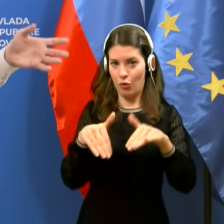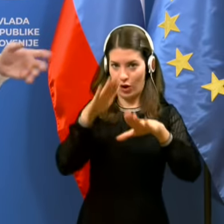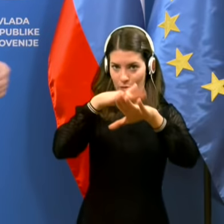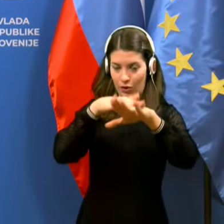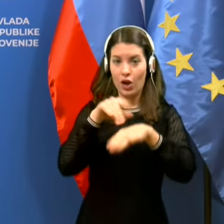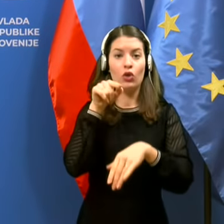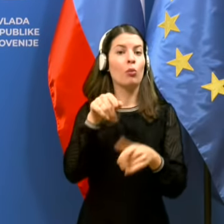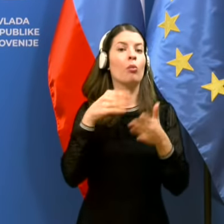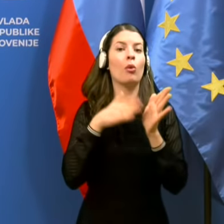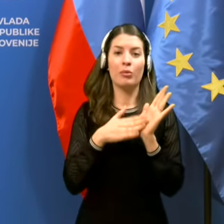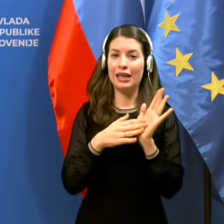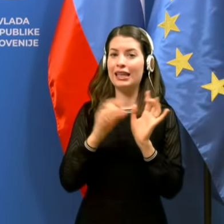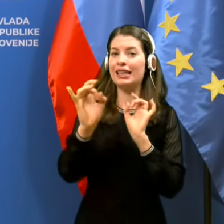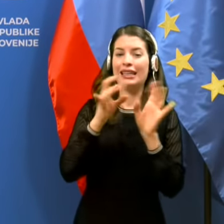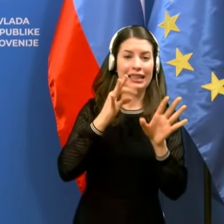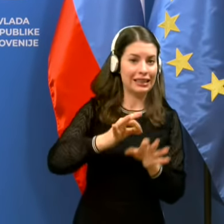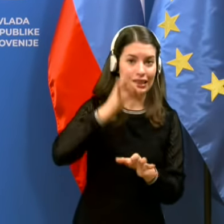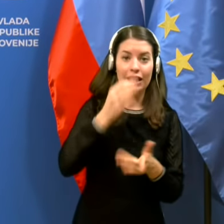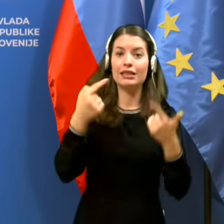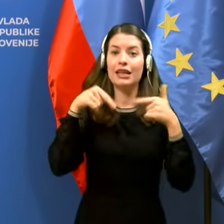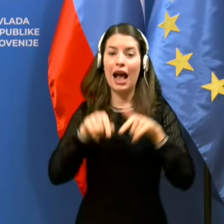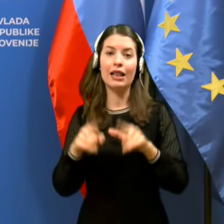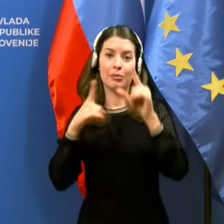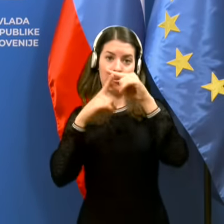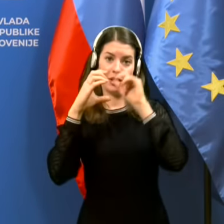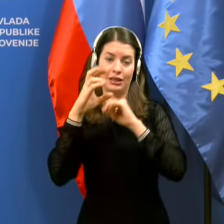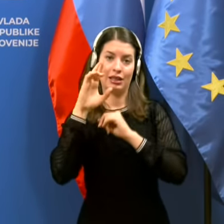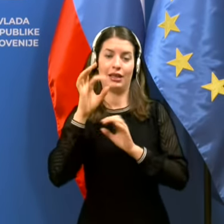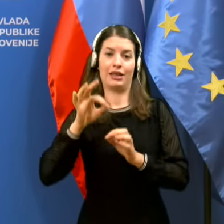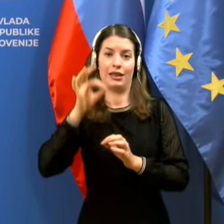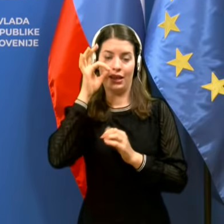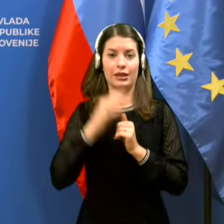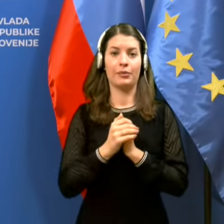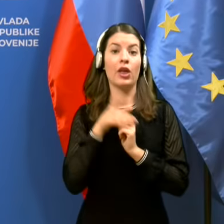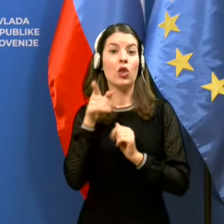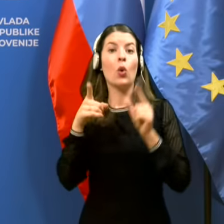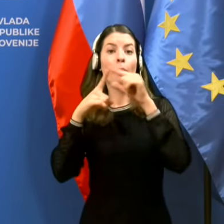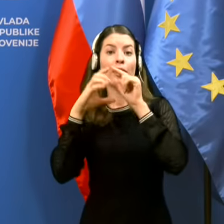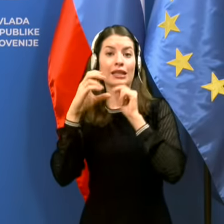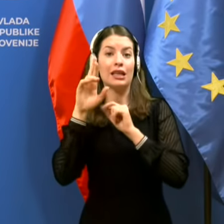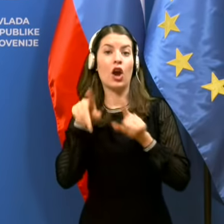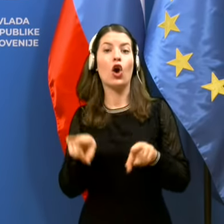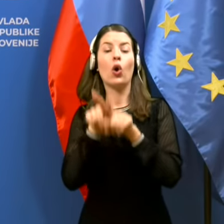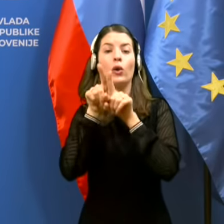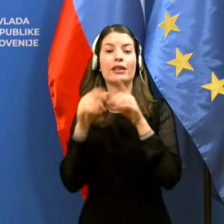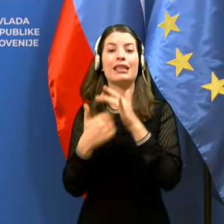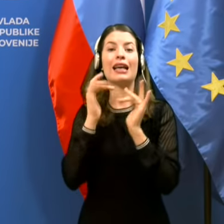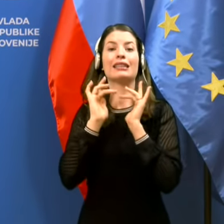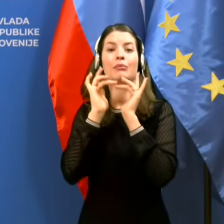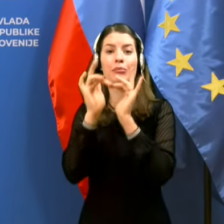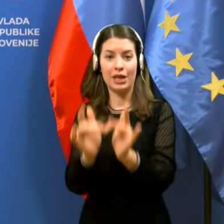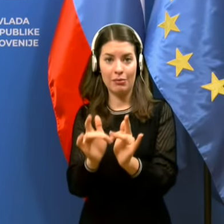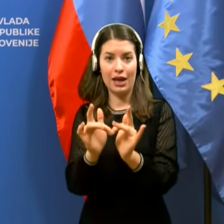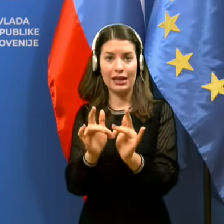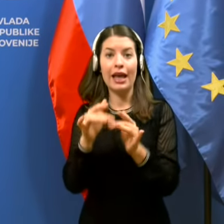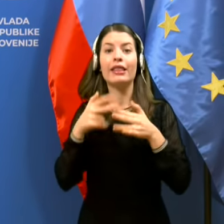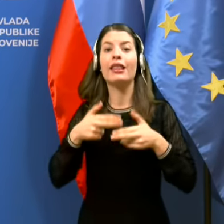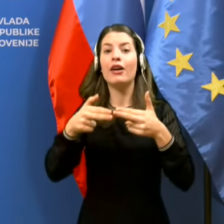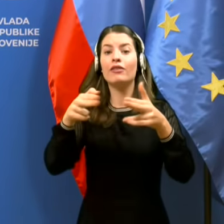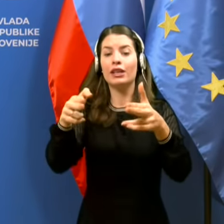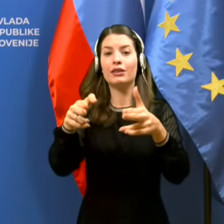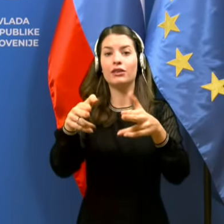pomeni HGT testi in PCR testi. PCR testi, kot za spremljanje nalezljivih bolezni, mi dobivamo samo